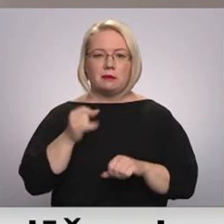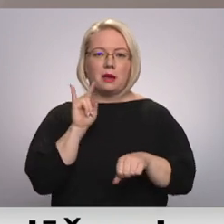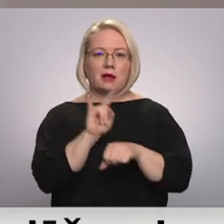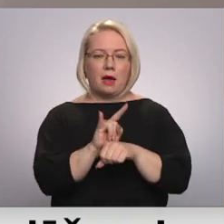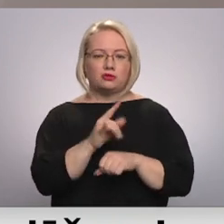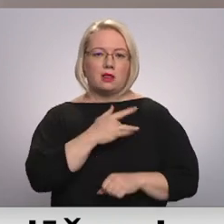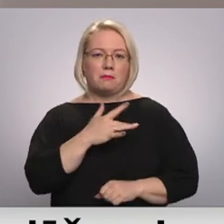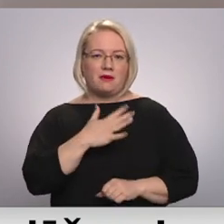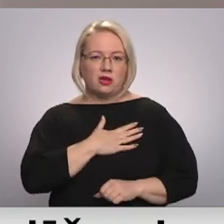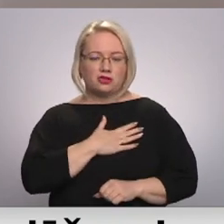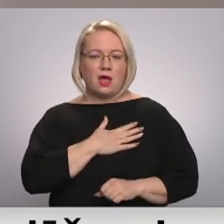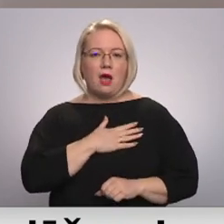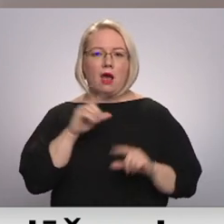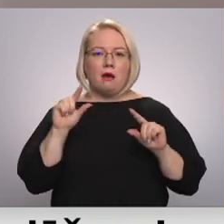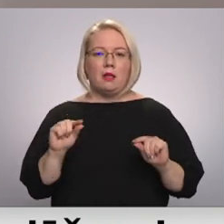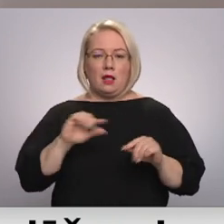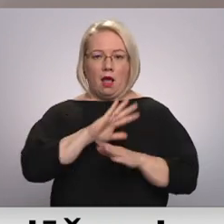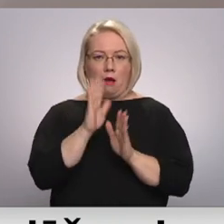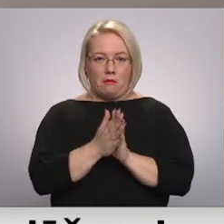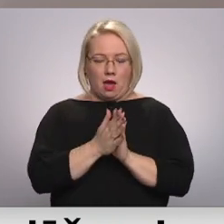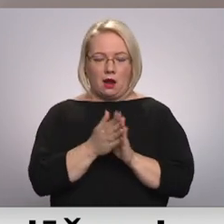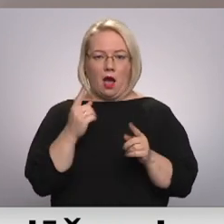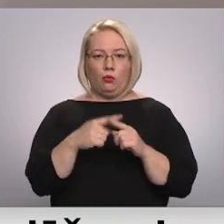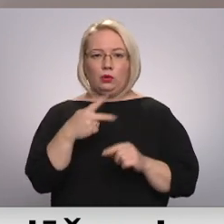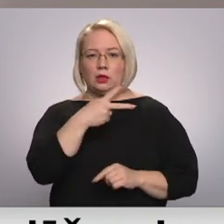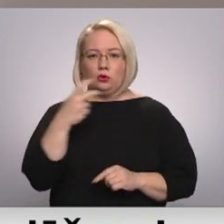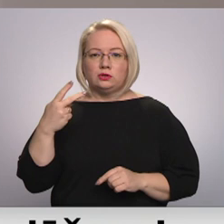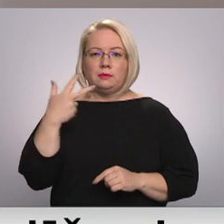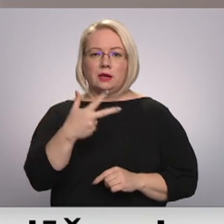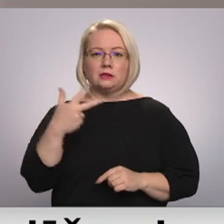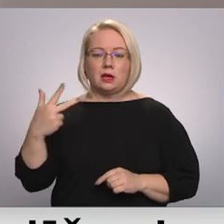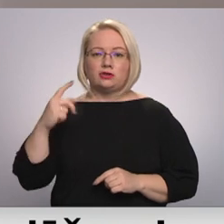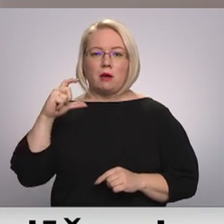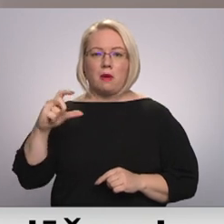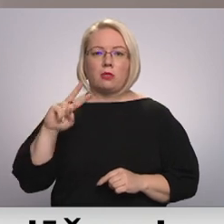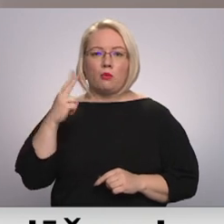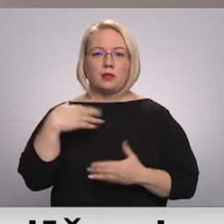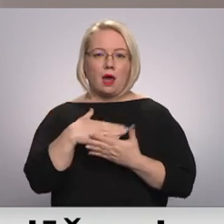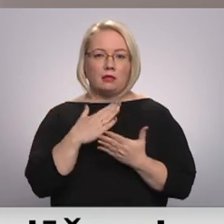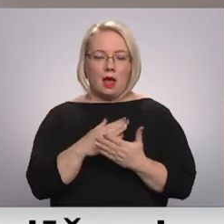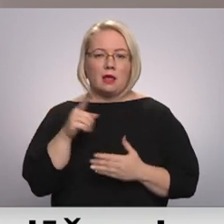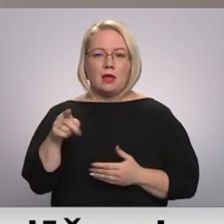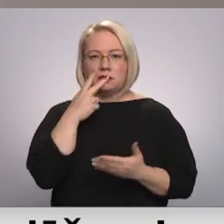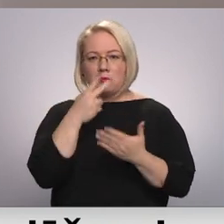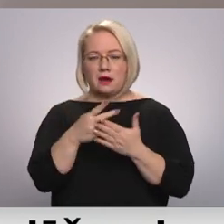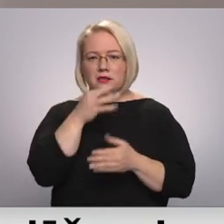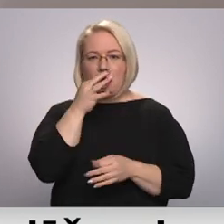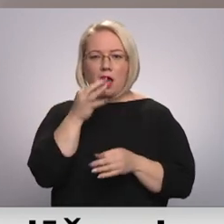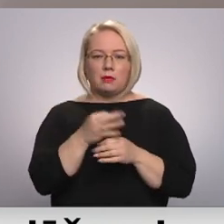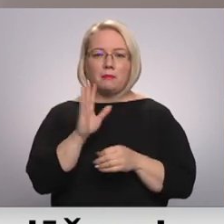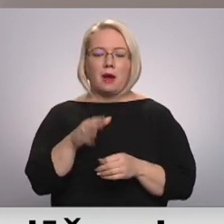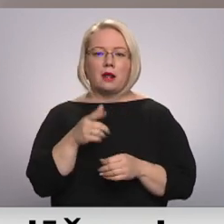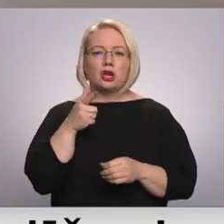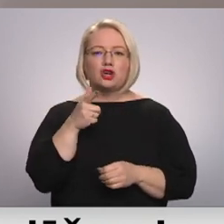piesevināšanās nelielā apmērā un 230. panta otro daļu, kas paredz atbildību par šaujumieroču,